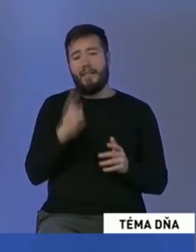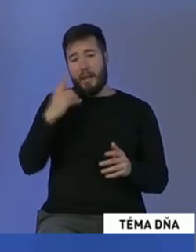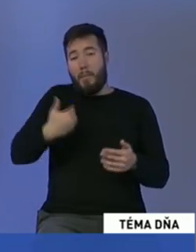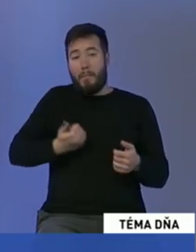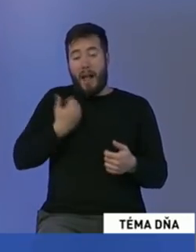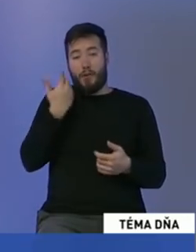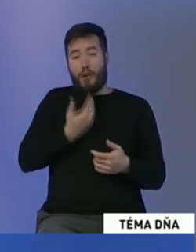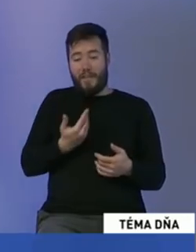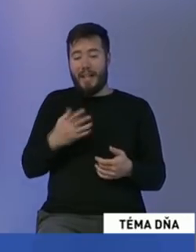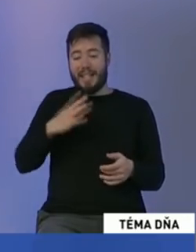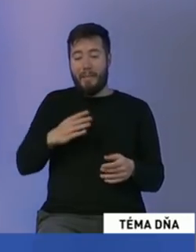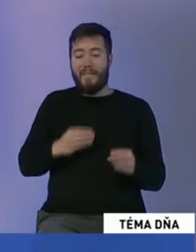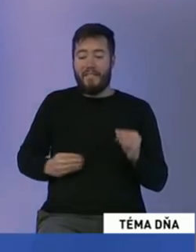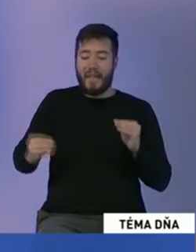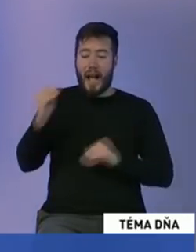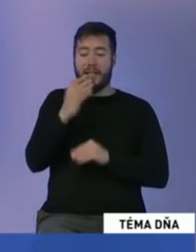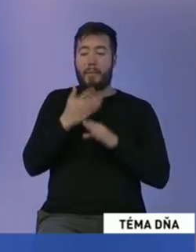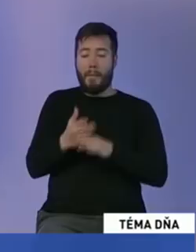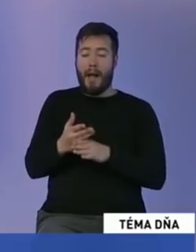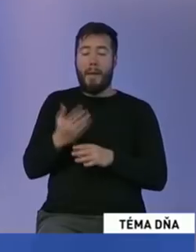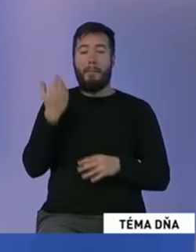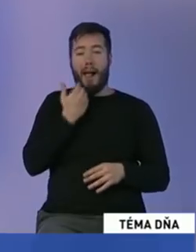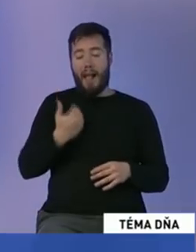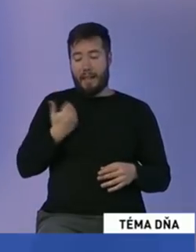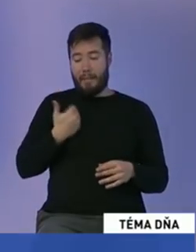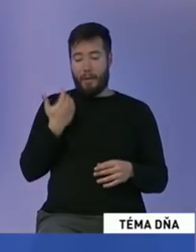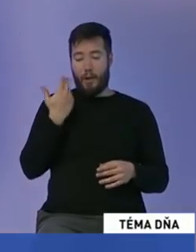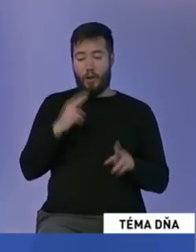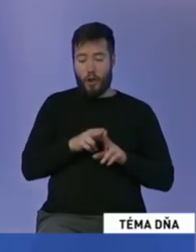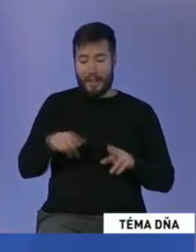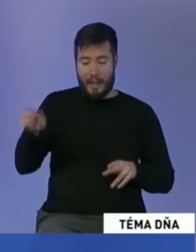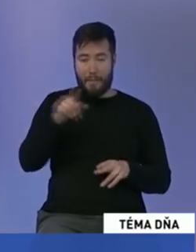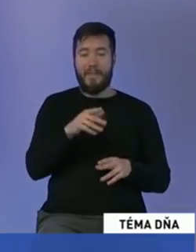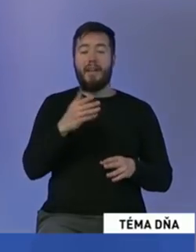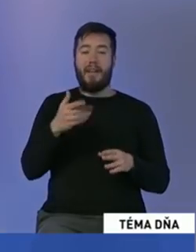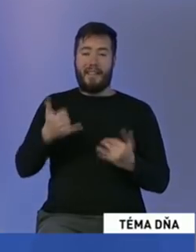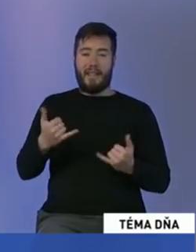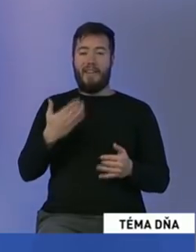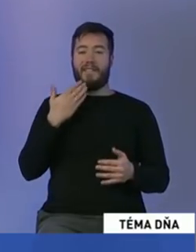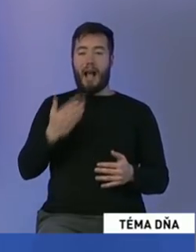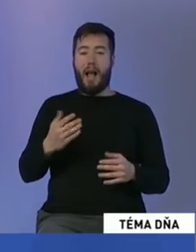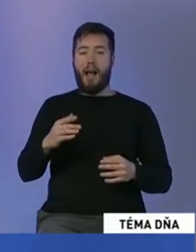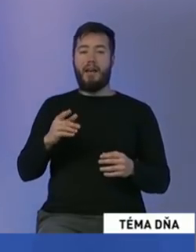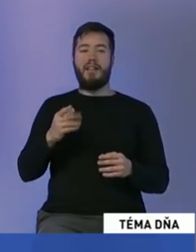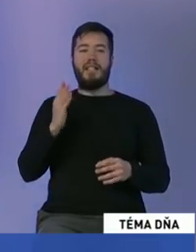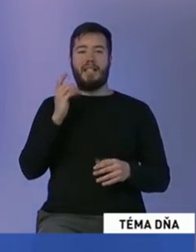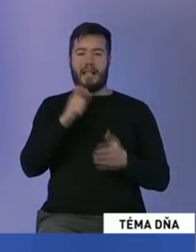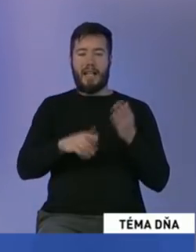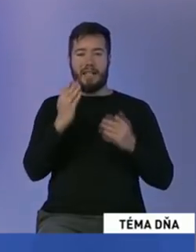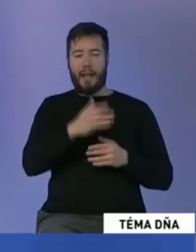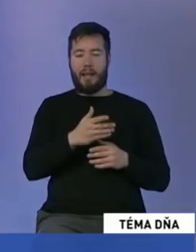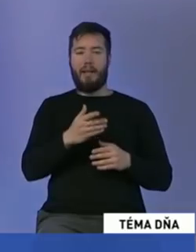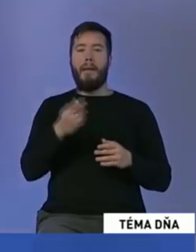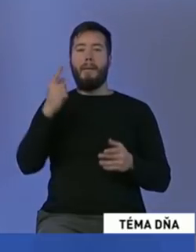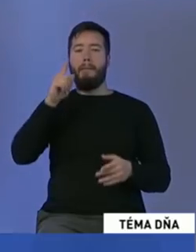človek ešte viacej pomáhal mladým rodinám, pretože dnes, vďaka vláde Smeru, sme im zvýšili materské, zvýšili rodičovské